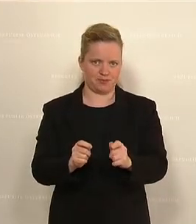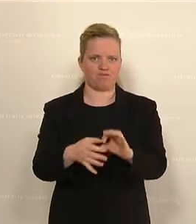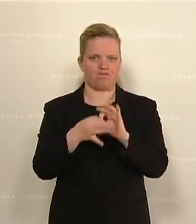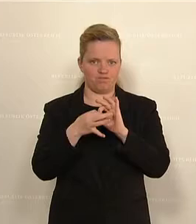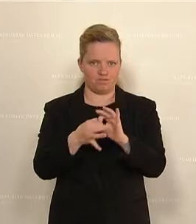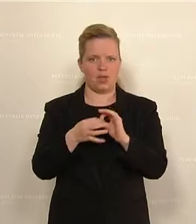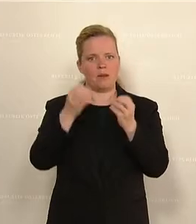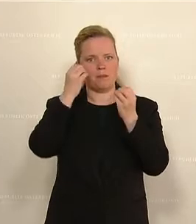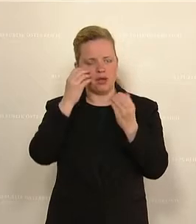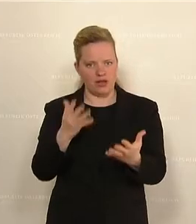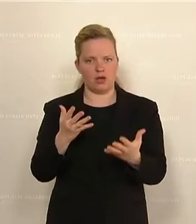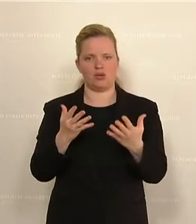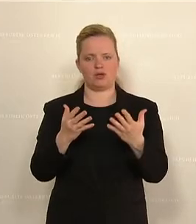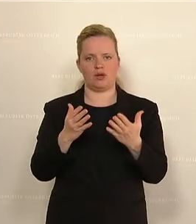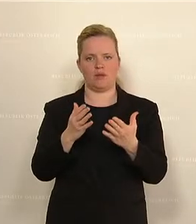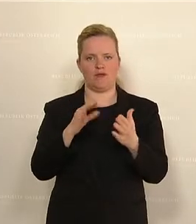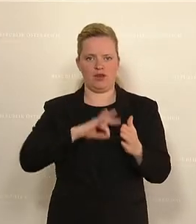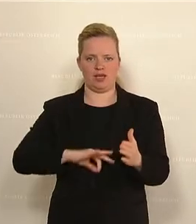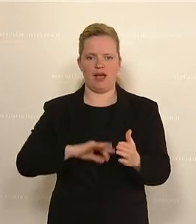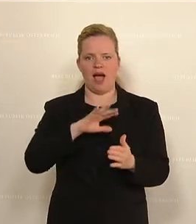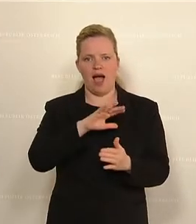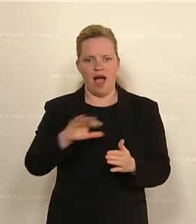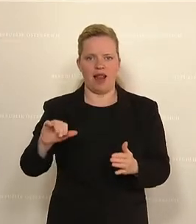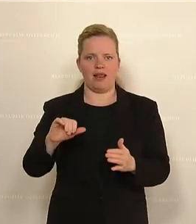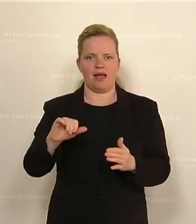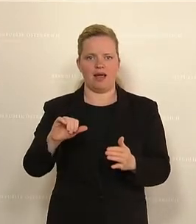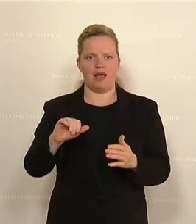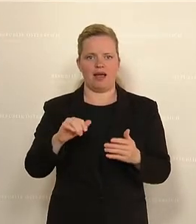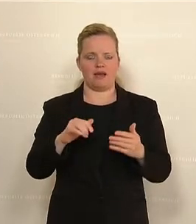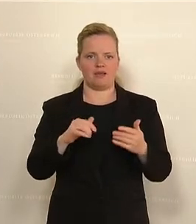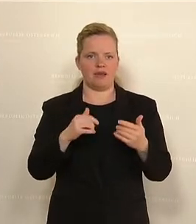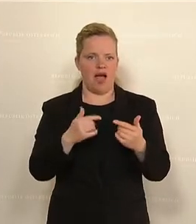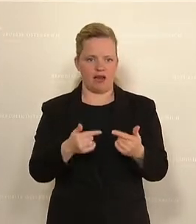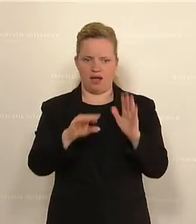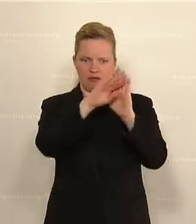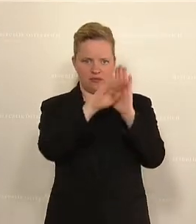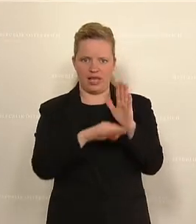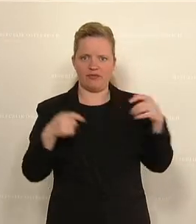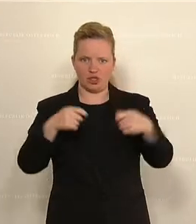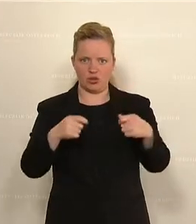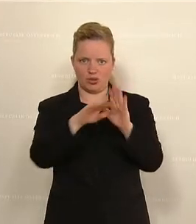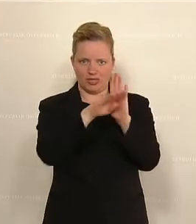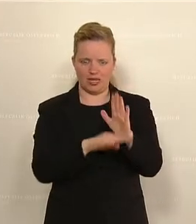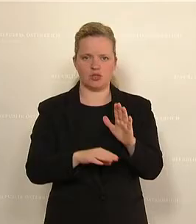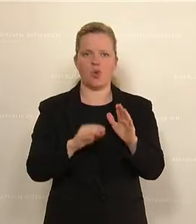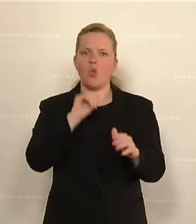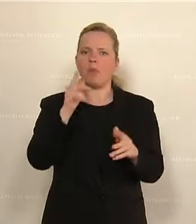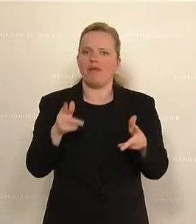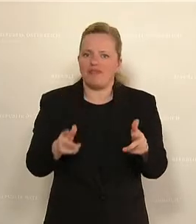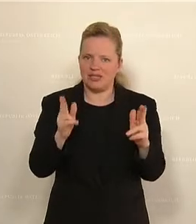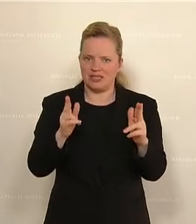Genehmigungspflicht für alle in der Anlage zum Investitionsgesetz aufgelisteten Bereiche, unbefristet ab einem